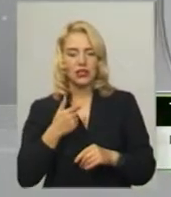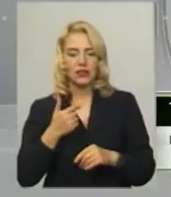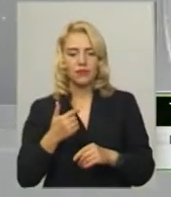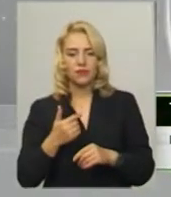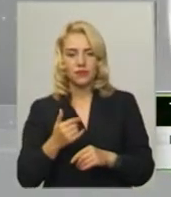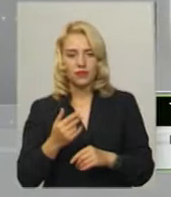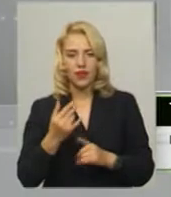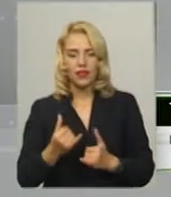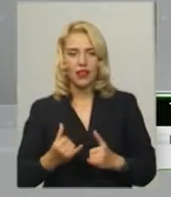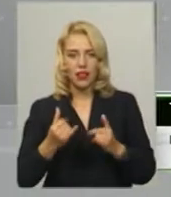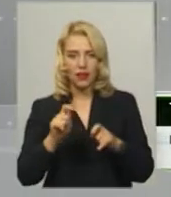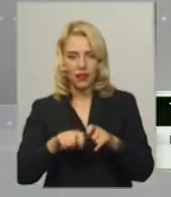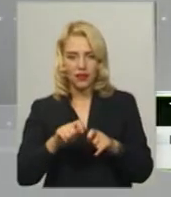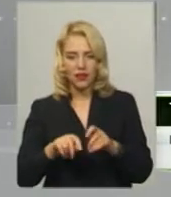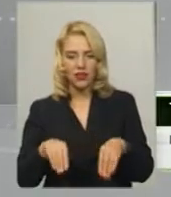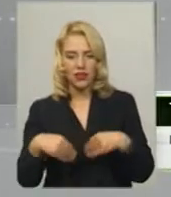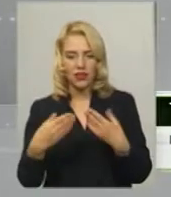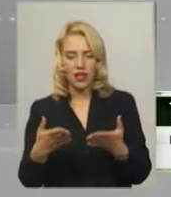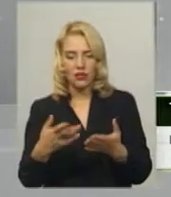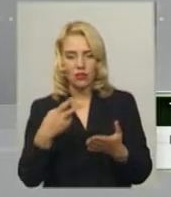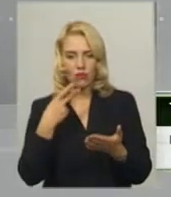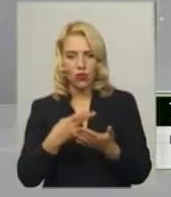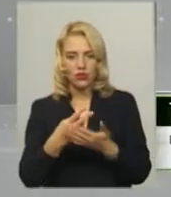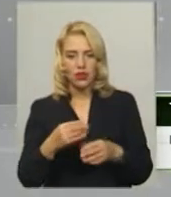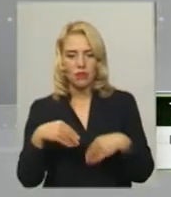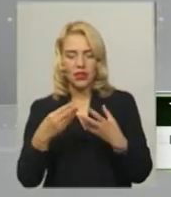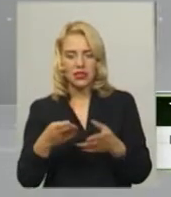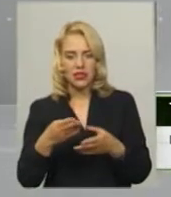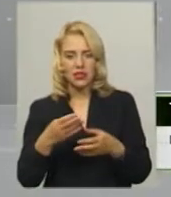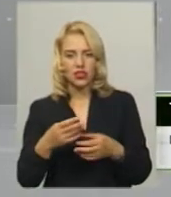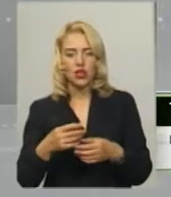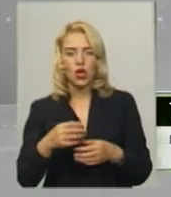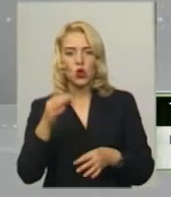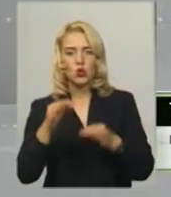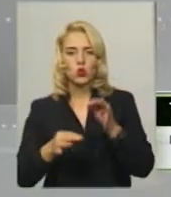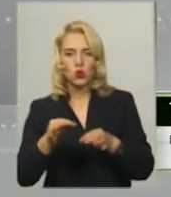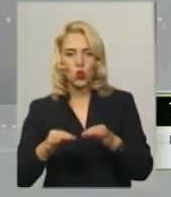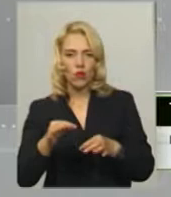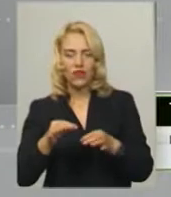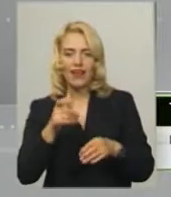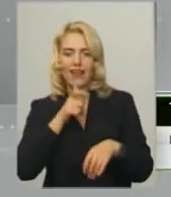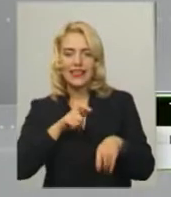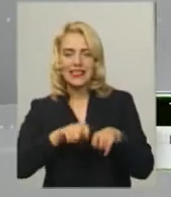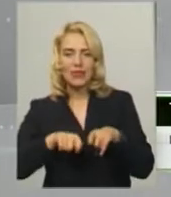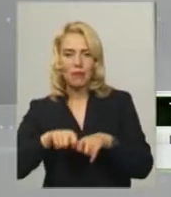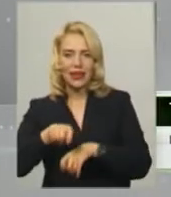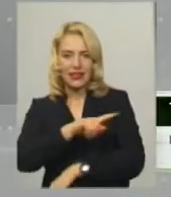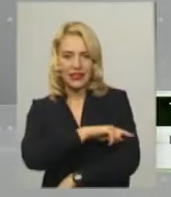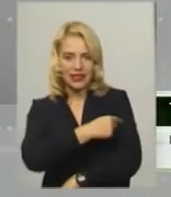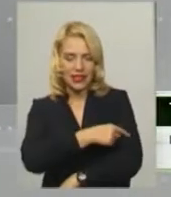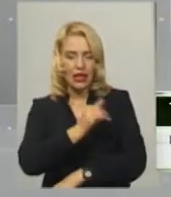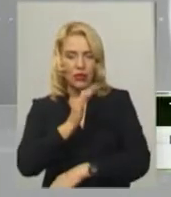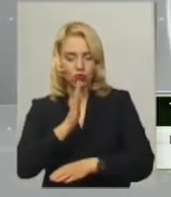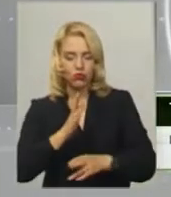і для перевірки наданих нею покладів призначена ще низку судових експертиз. І вже за їх результатами буде